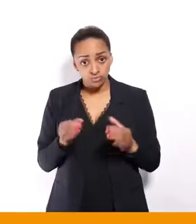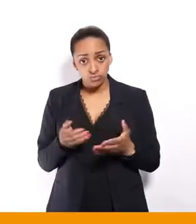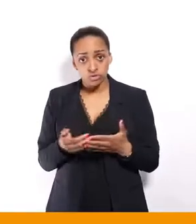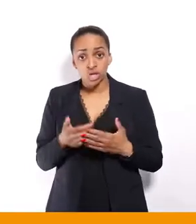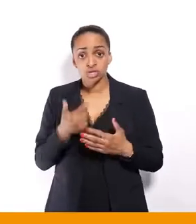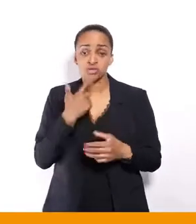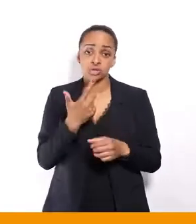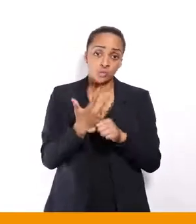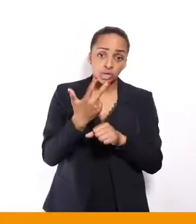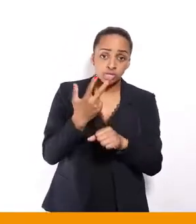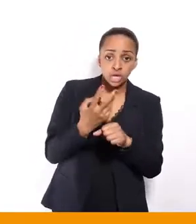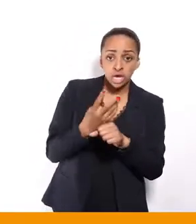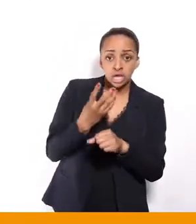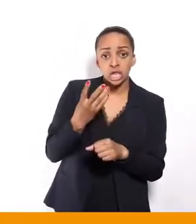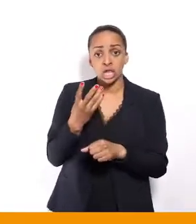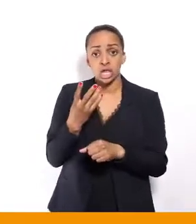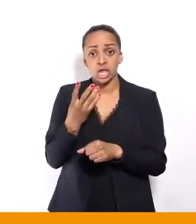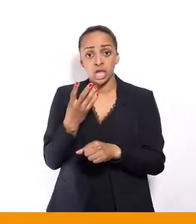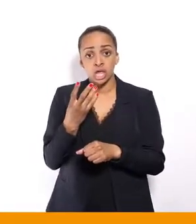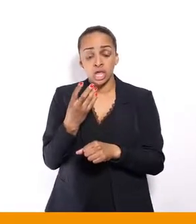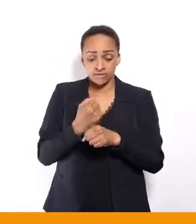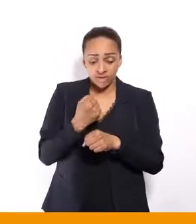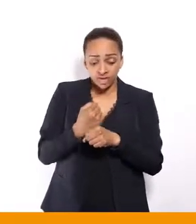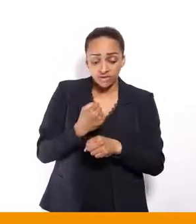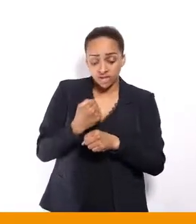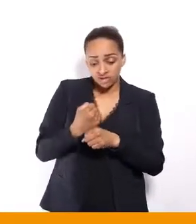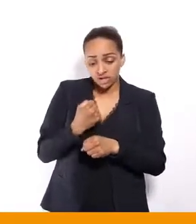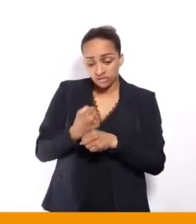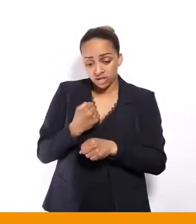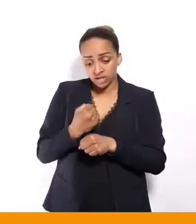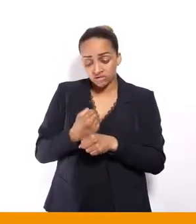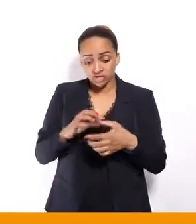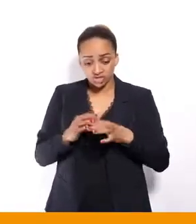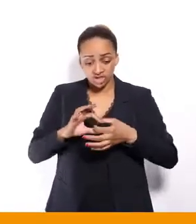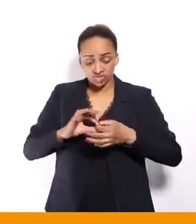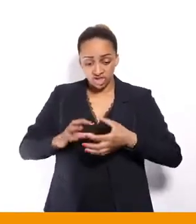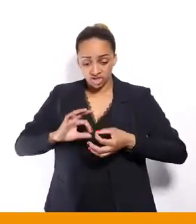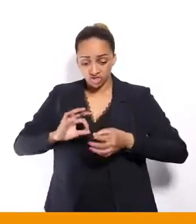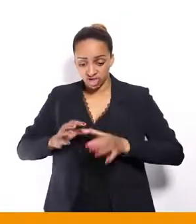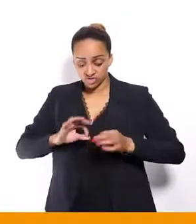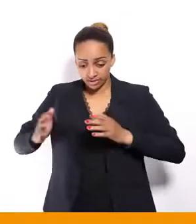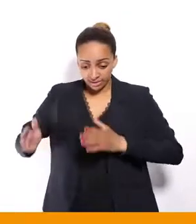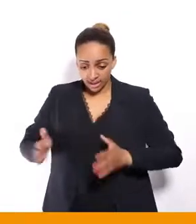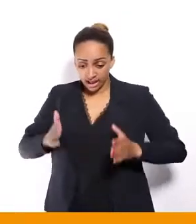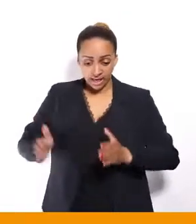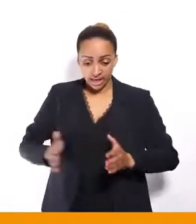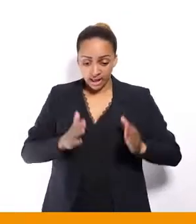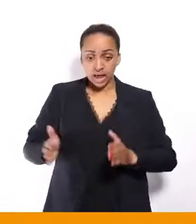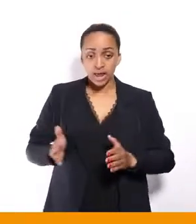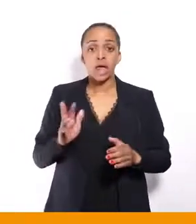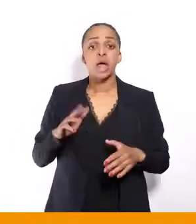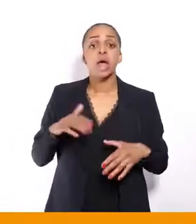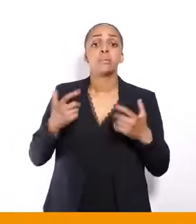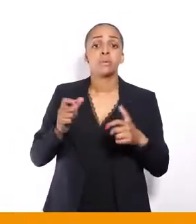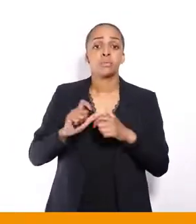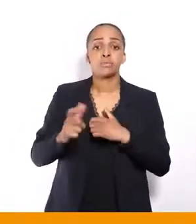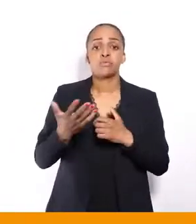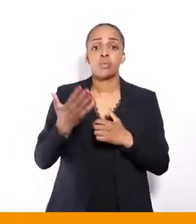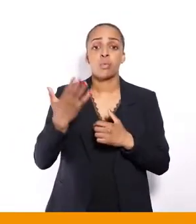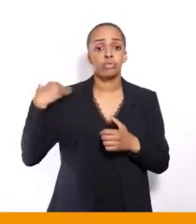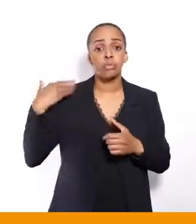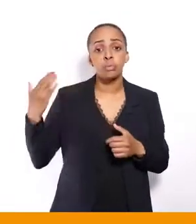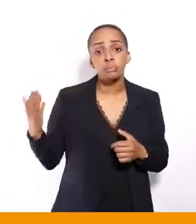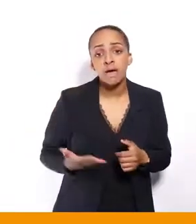3-4 années de chaîne, de montage, bon, on n'a plus d'eau, on est… on a des niveaux d'invalidité,